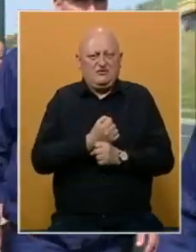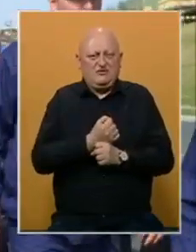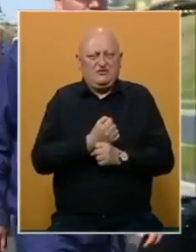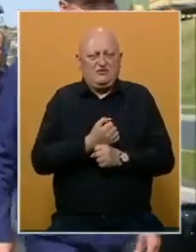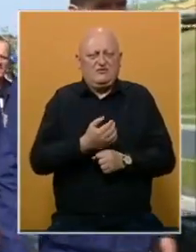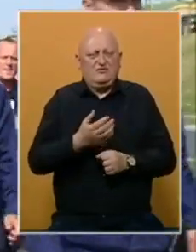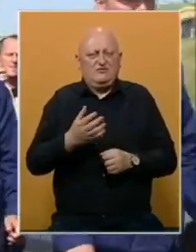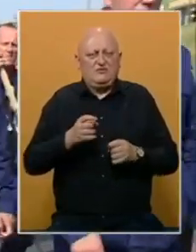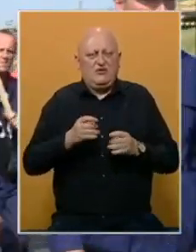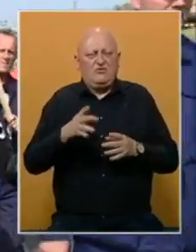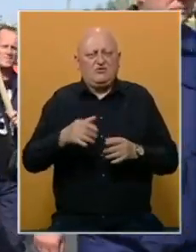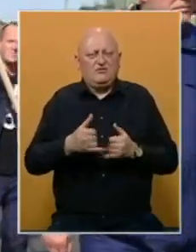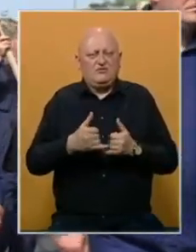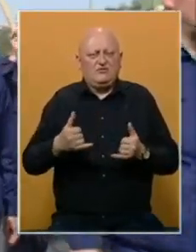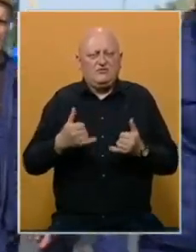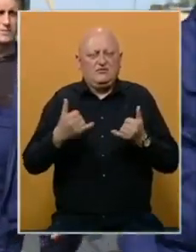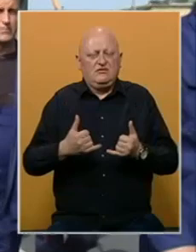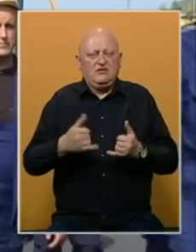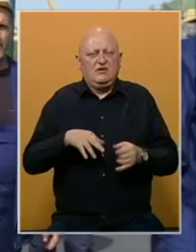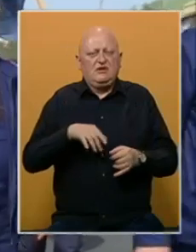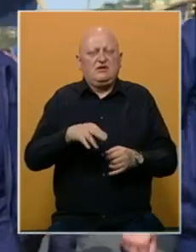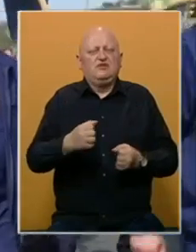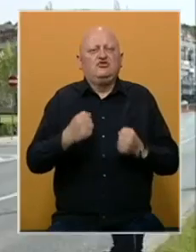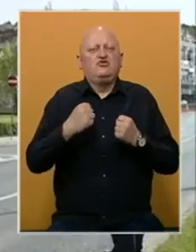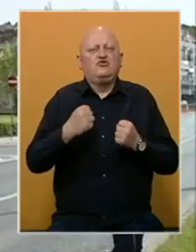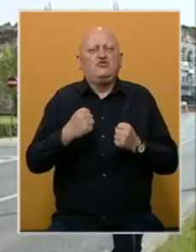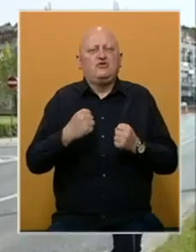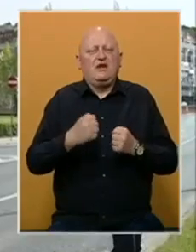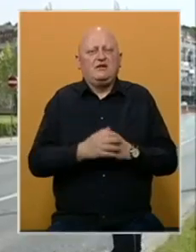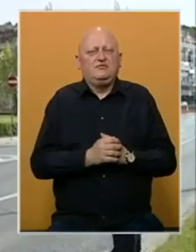Na ulicama glavnog rada danas su izašli rudari.